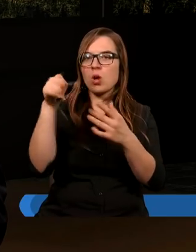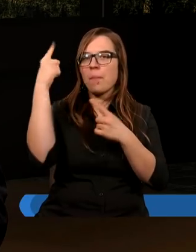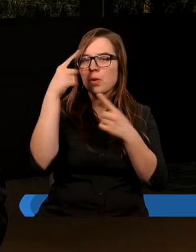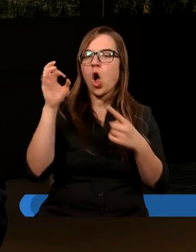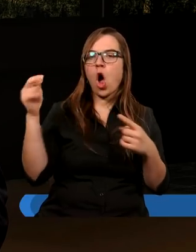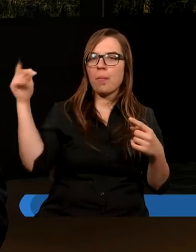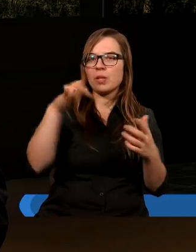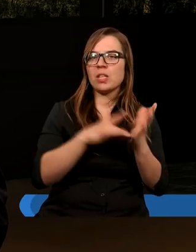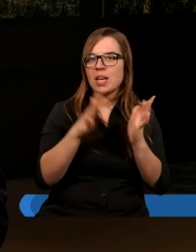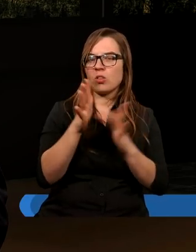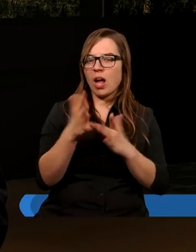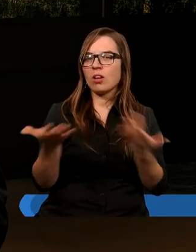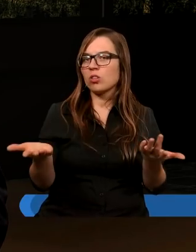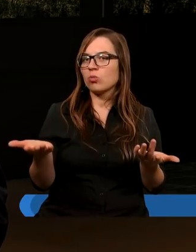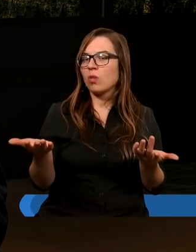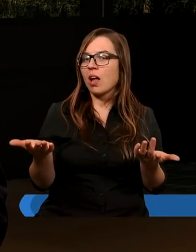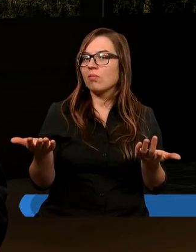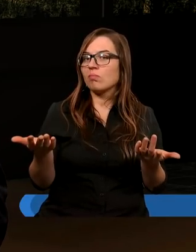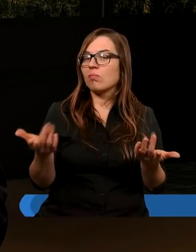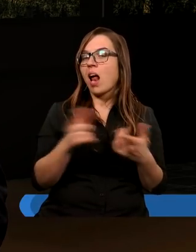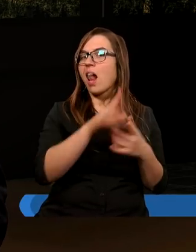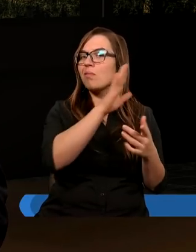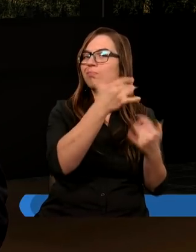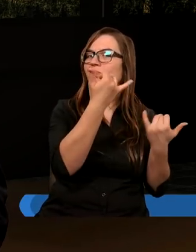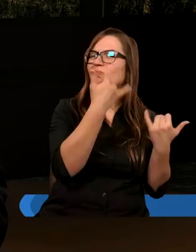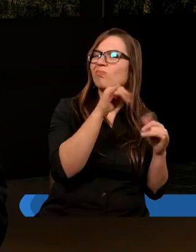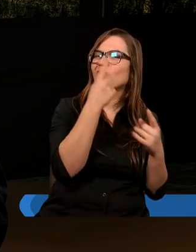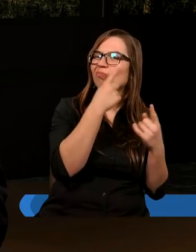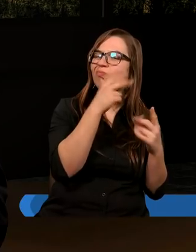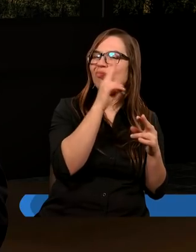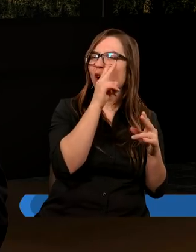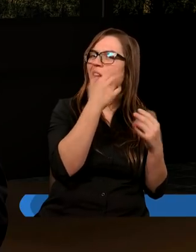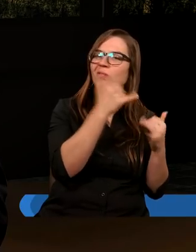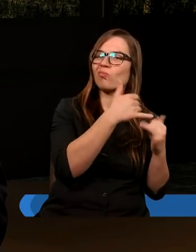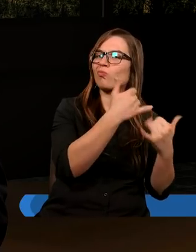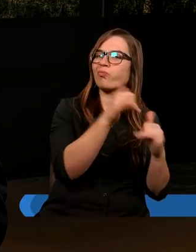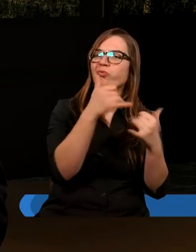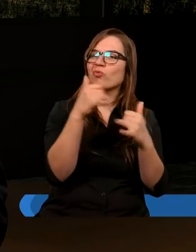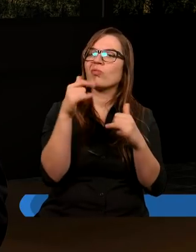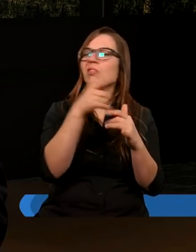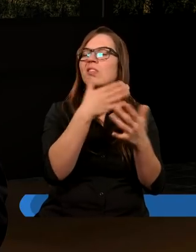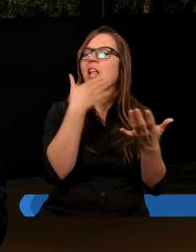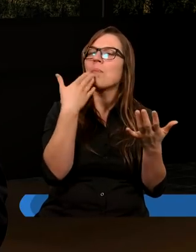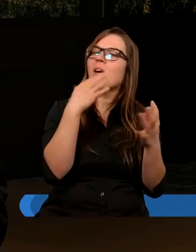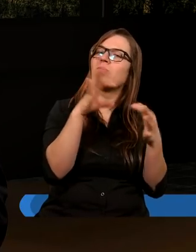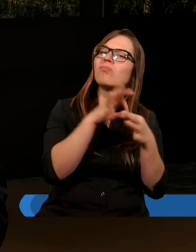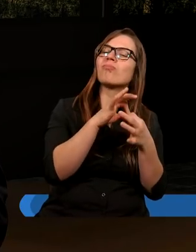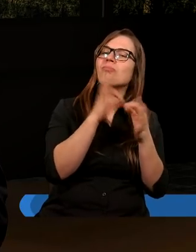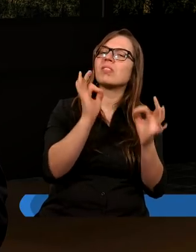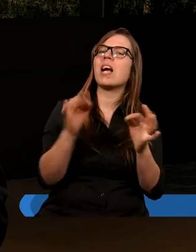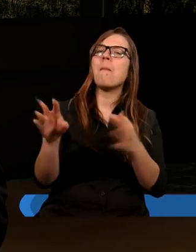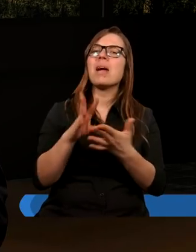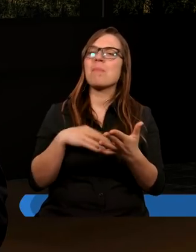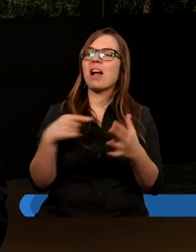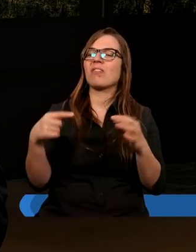przyjściu Jezusa Chrystusa, ale mają bardzo różne pojęcia i jest ważne, żeby trzymać się